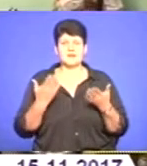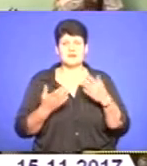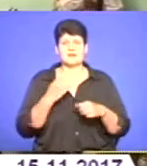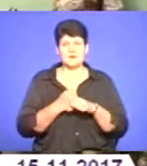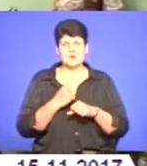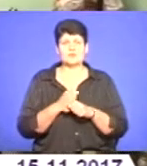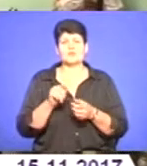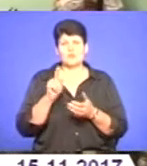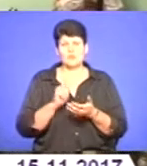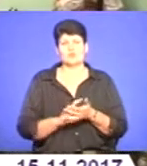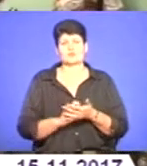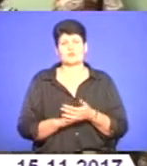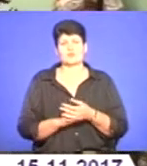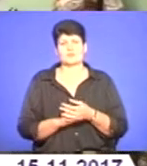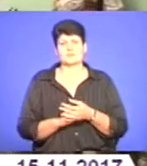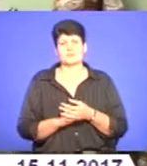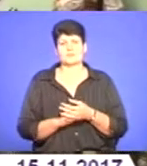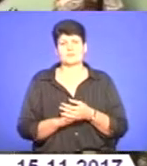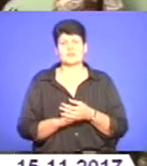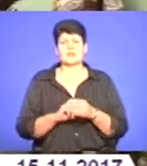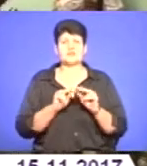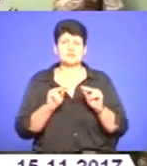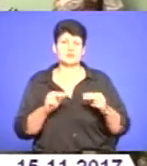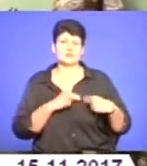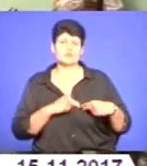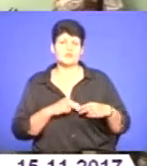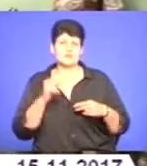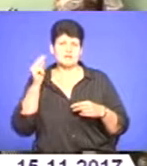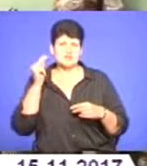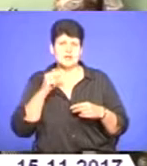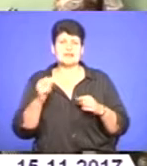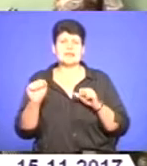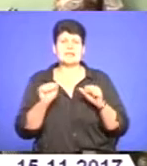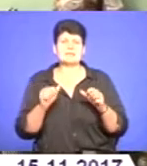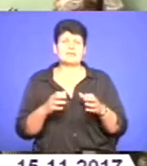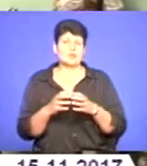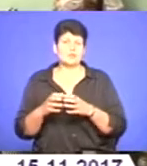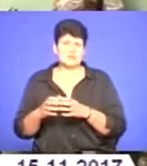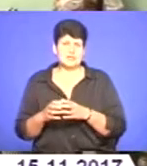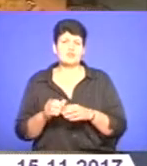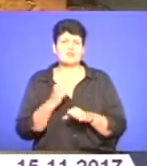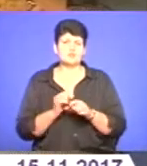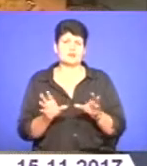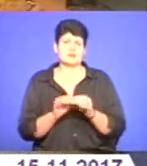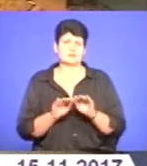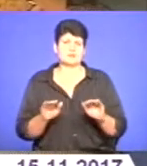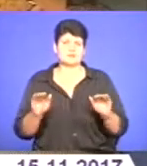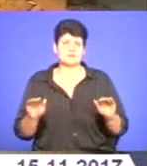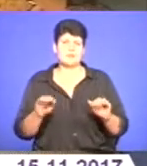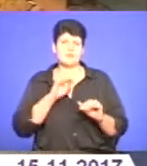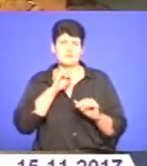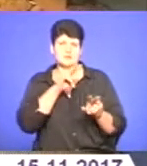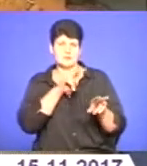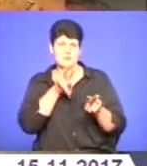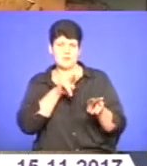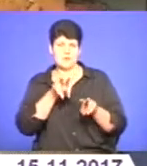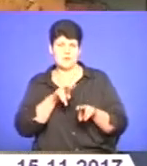обов'язково, тому що і вчителі трудового навчання, і керівники гуртків, вони працюють з дітьми. Професійним поглядом